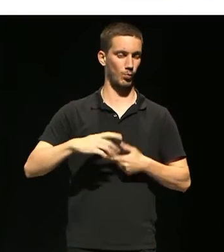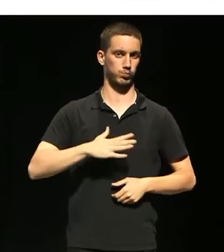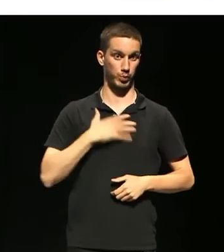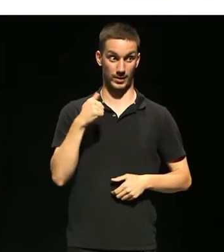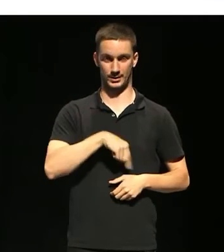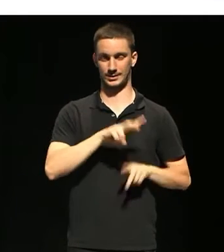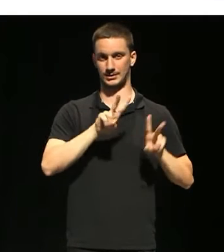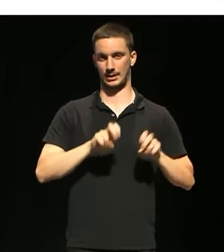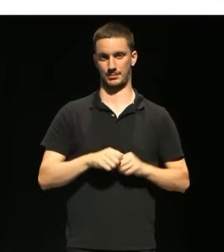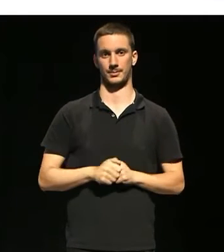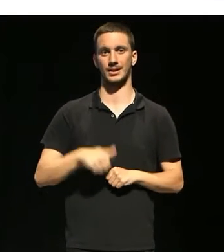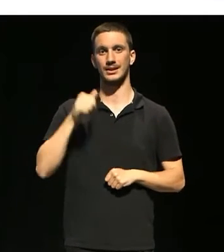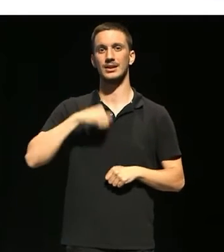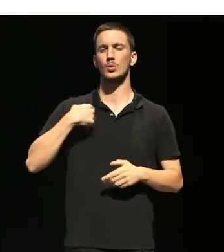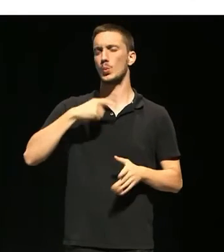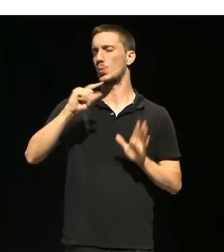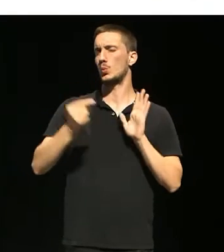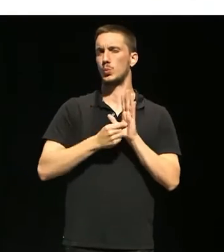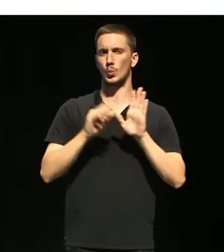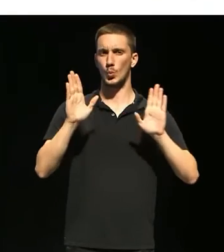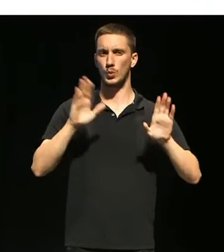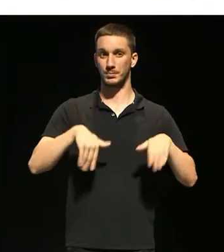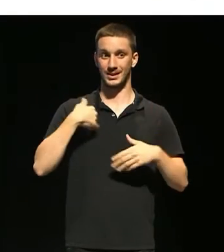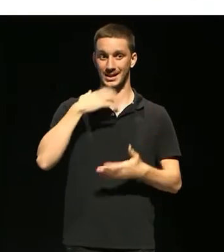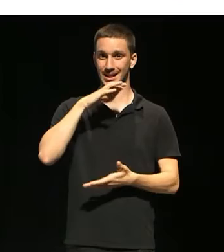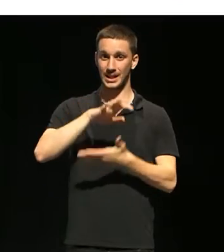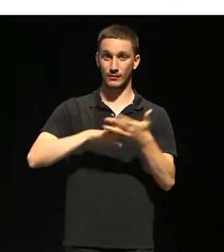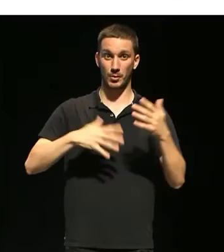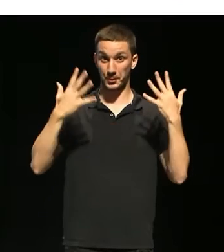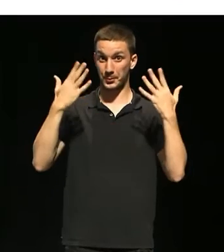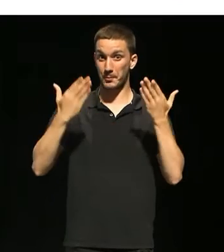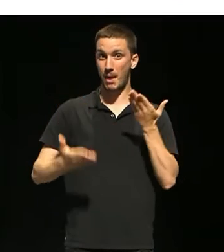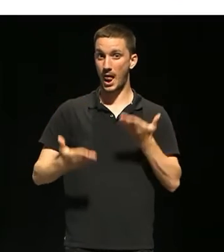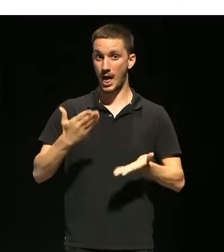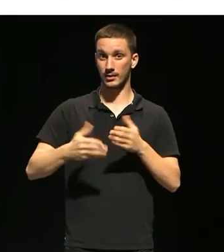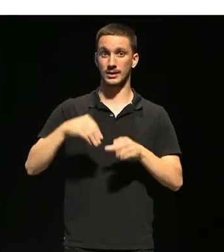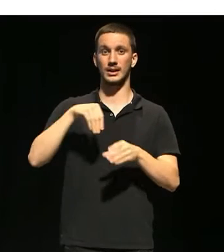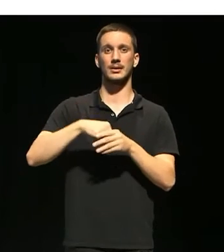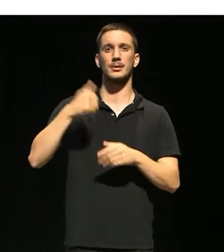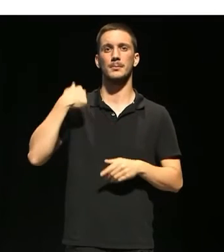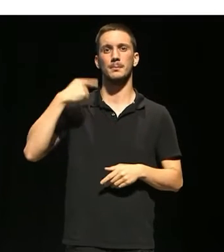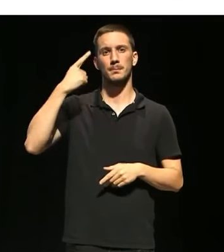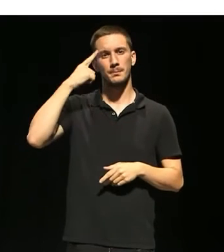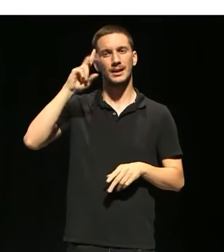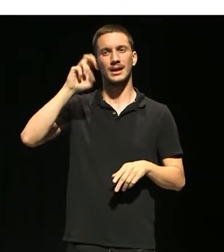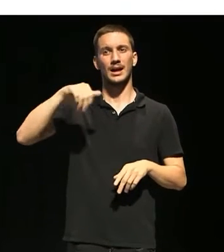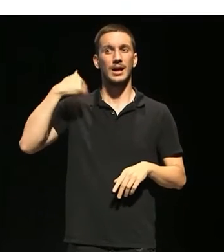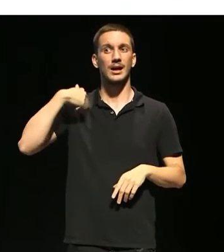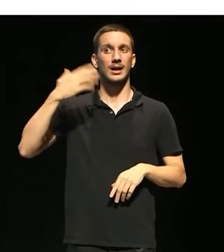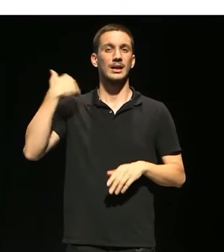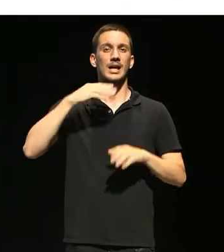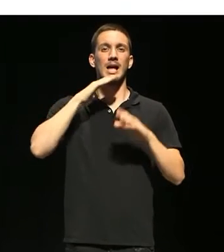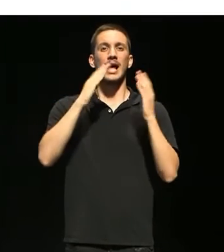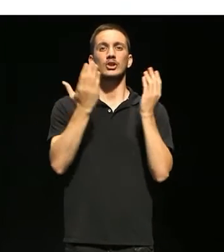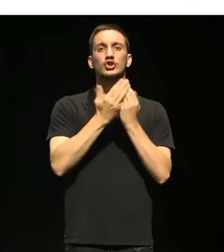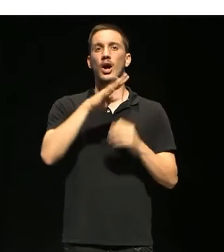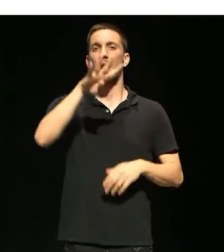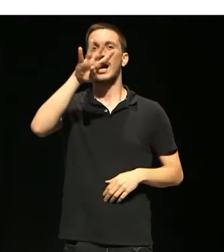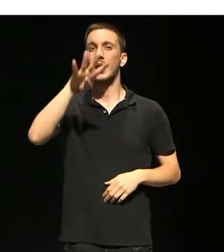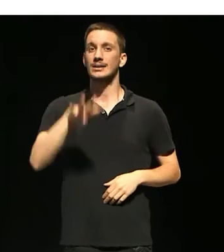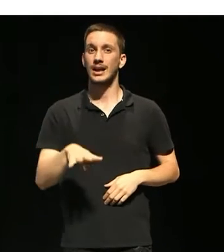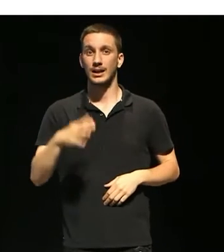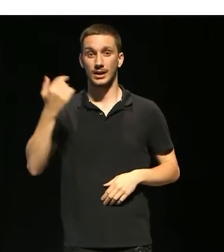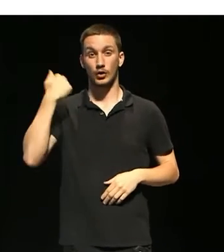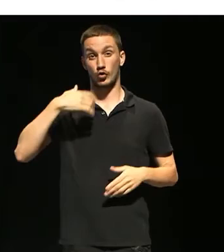sobre l'informe Balans és que creiem que s'ha d'explicitar necessàriament l'atac que va patir l'escola catalana durant el